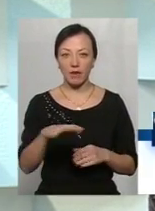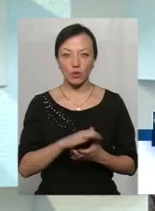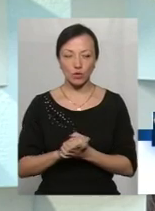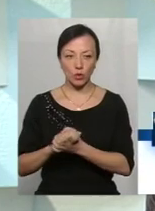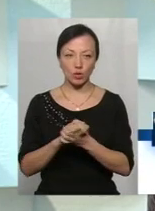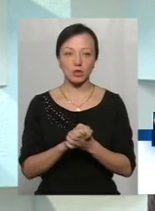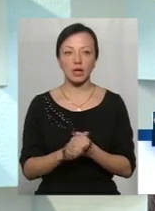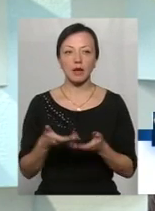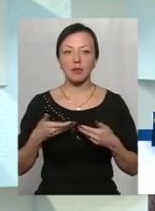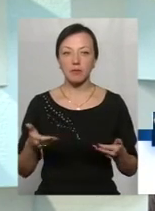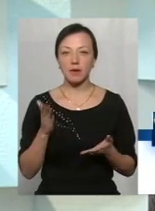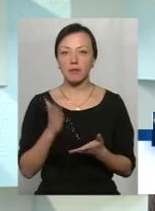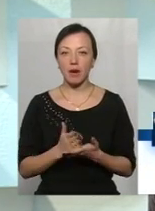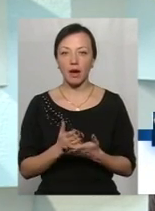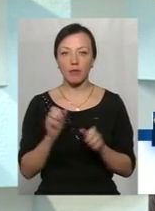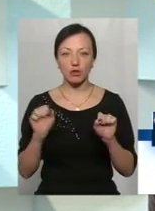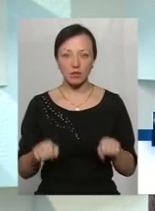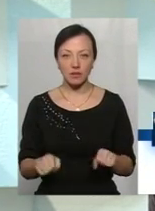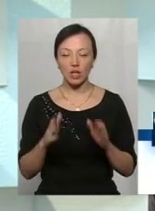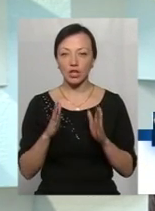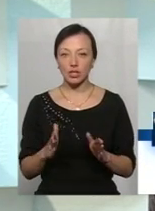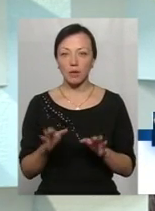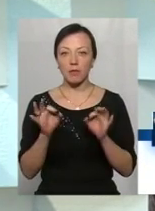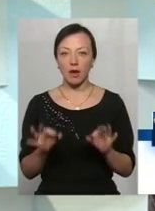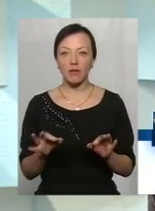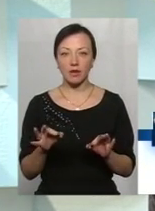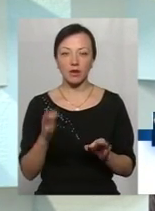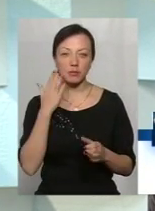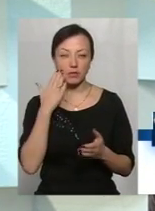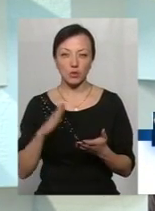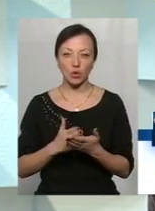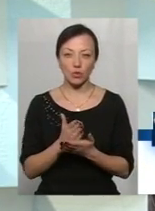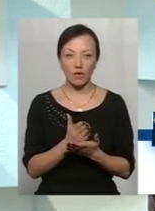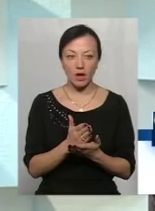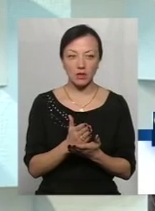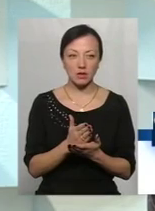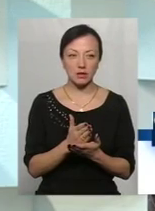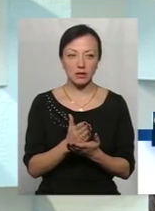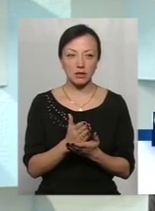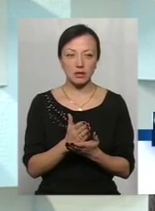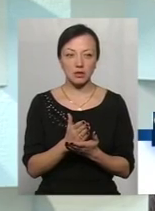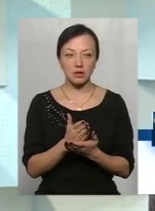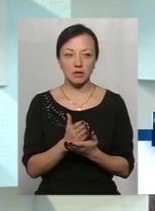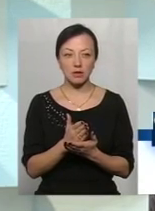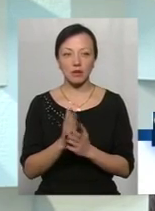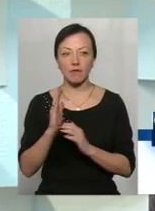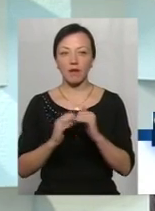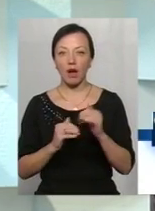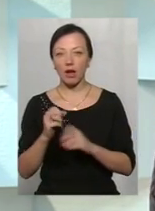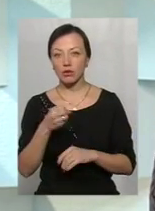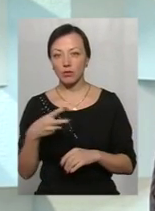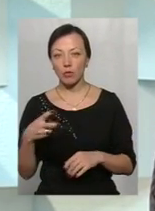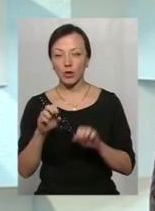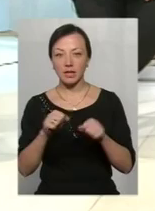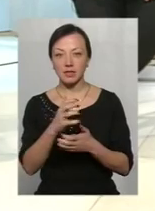Союзу. Ми маємо на це можливості, лише ми маємо правильно зорієнтуватися в кадровому потенціалі і